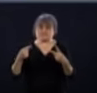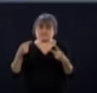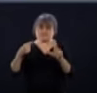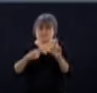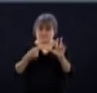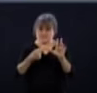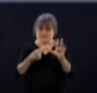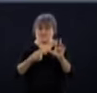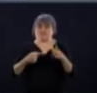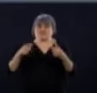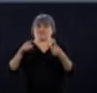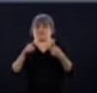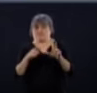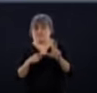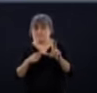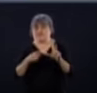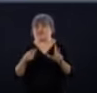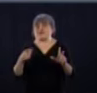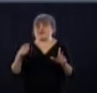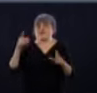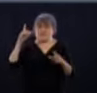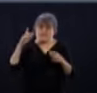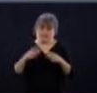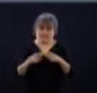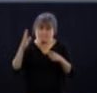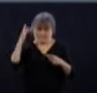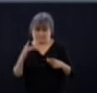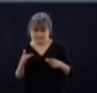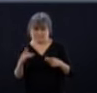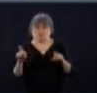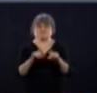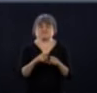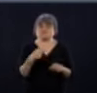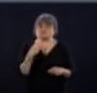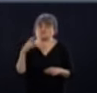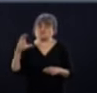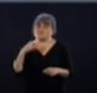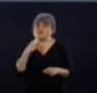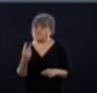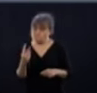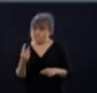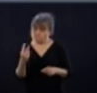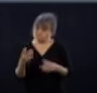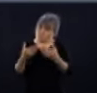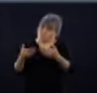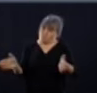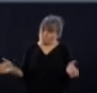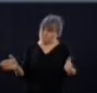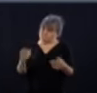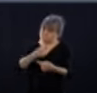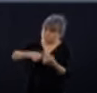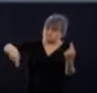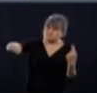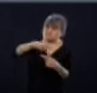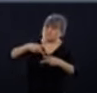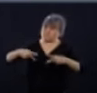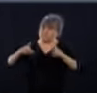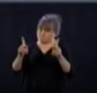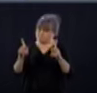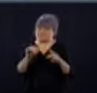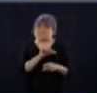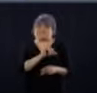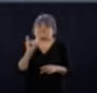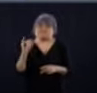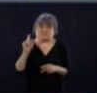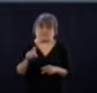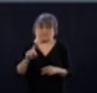rouverts pour les allées et venues. Pour ce qui est de la ville de Gatineau, du nord du Québec, de la Basse